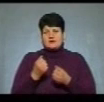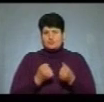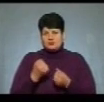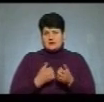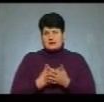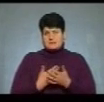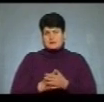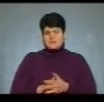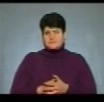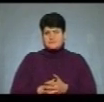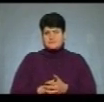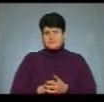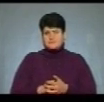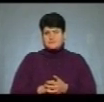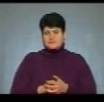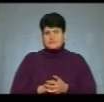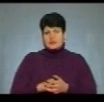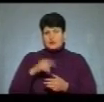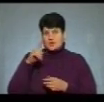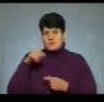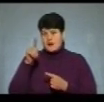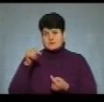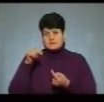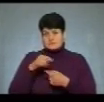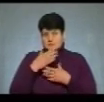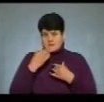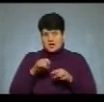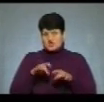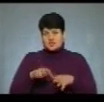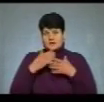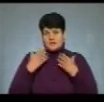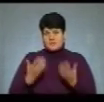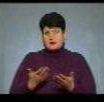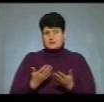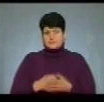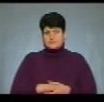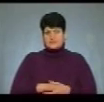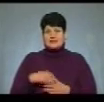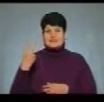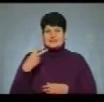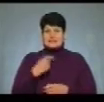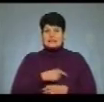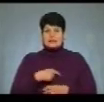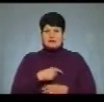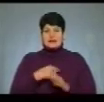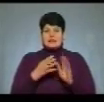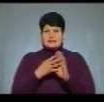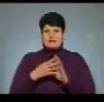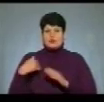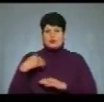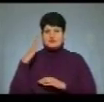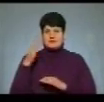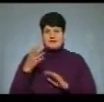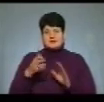приватного. В нумерація не співпадає, рішення самого немає». Із 20 депутатів 9 проголосували за